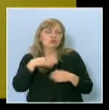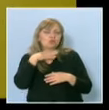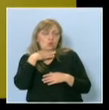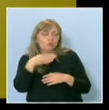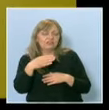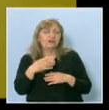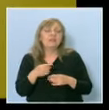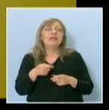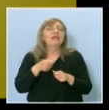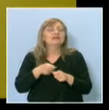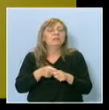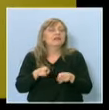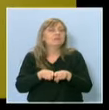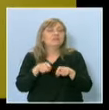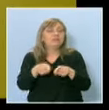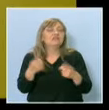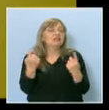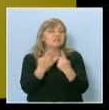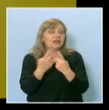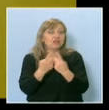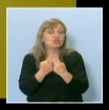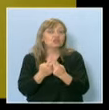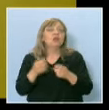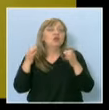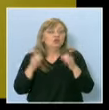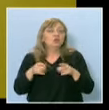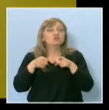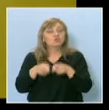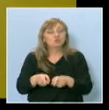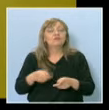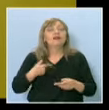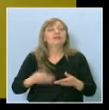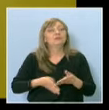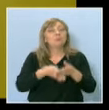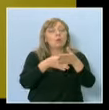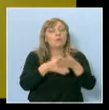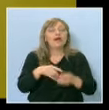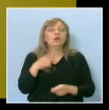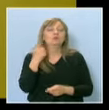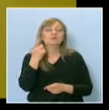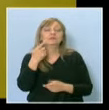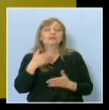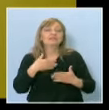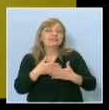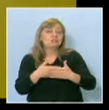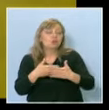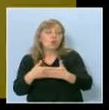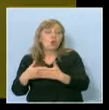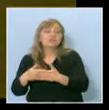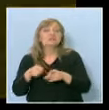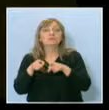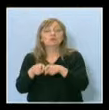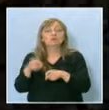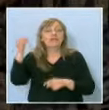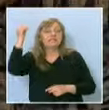винаги да осъществяваме такива срещи, но точно това ни помага от първо лице да се докоснем до